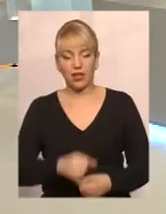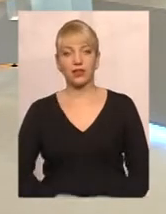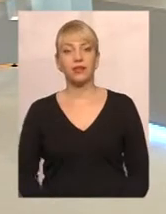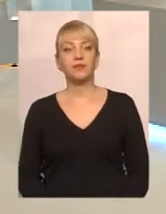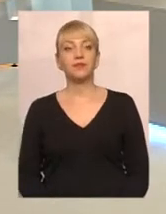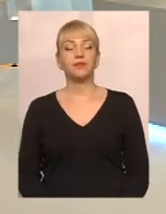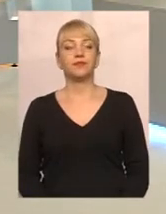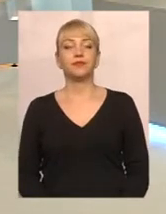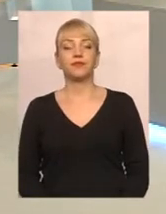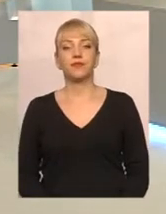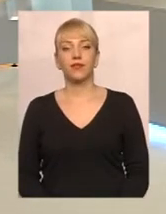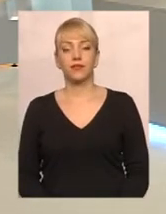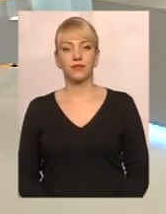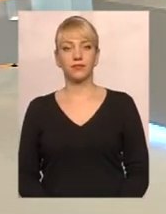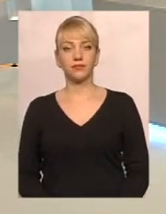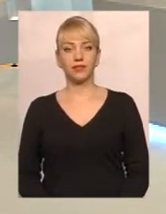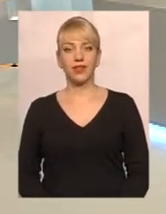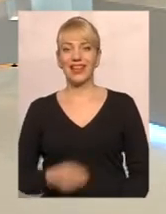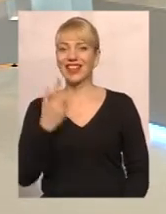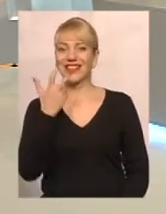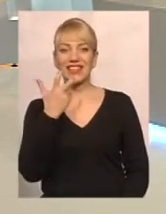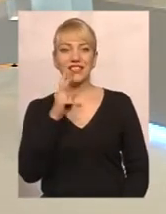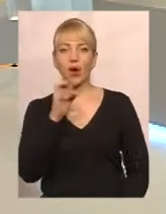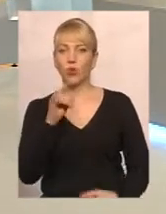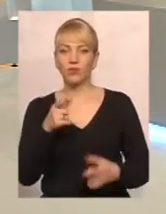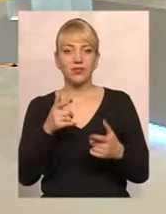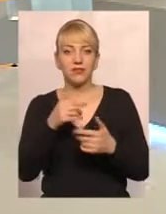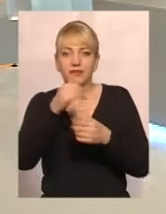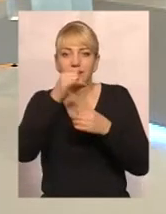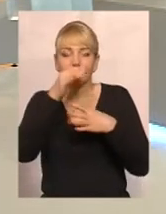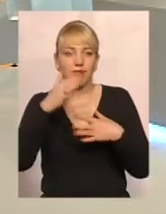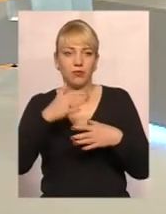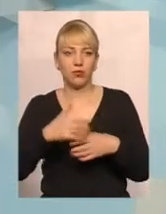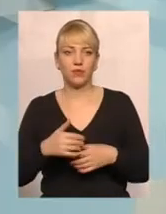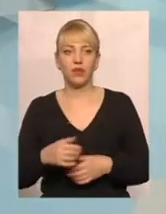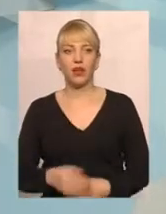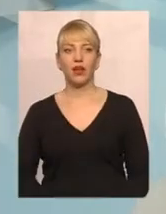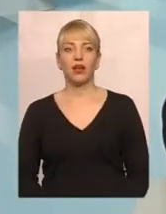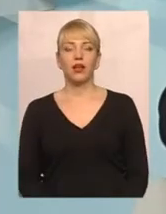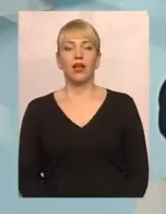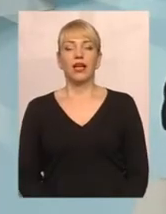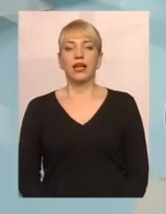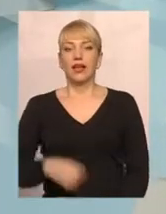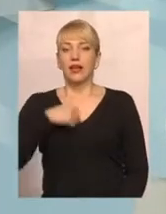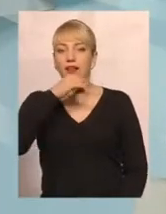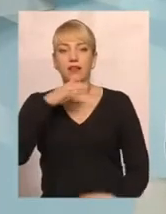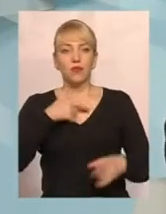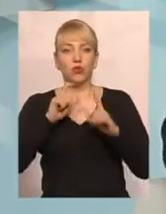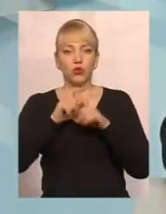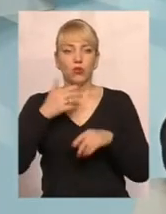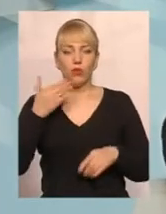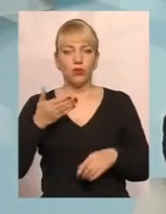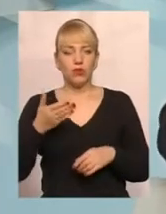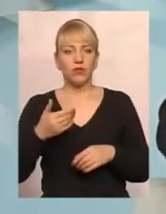Це нереально, це 300 кубів, це нереально. Я можу прокоментувати дане питання. Суть його